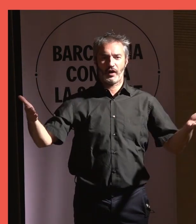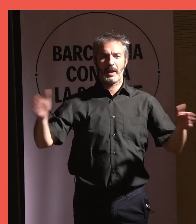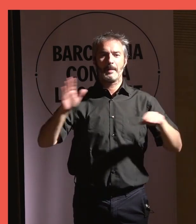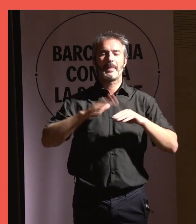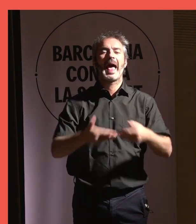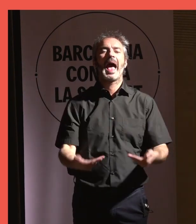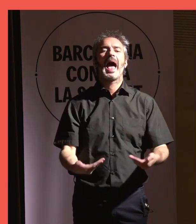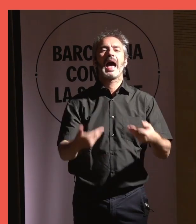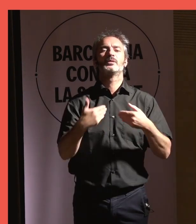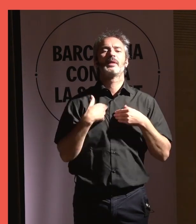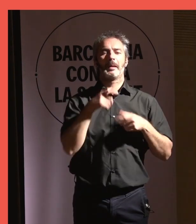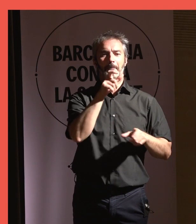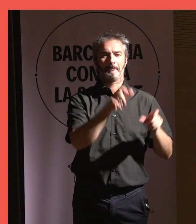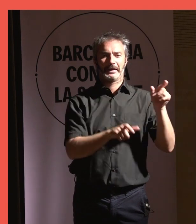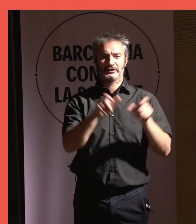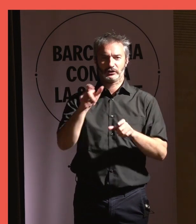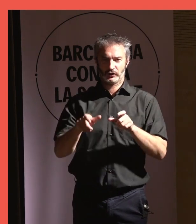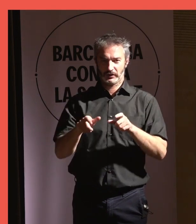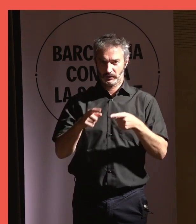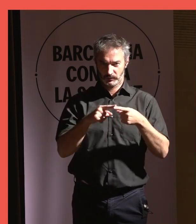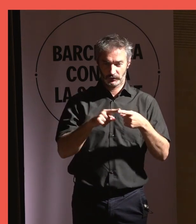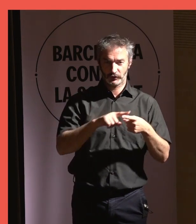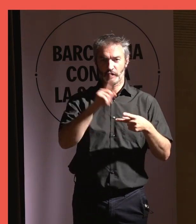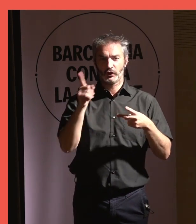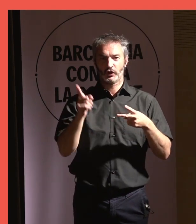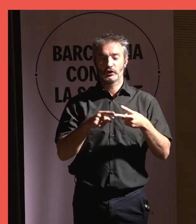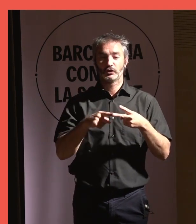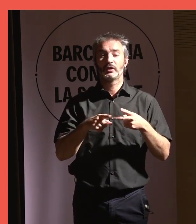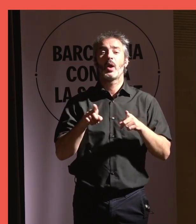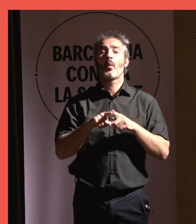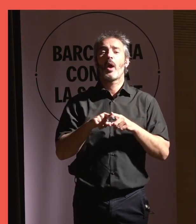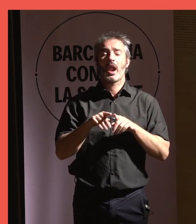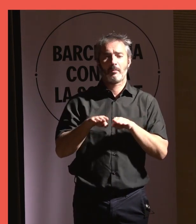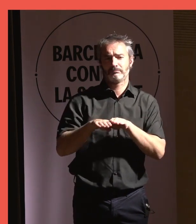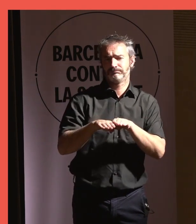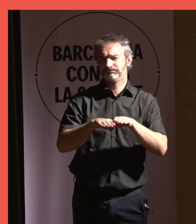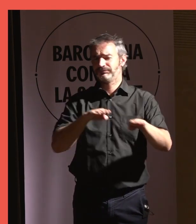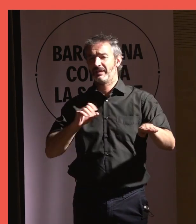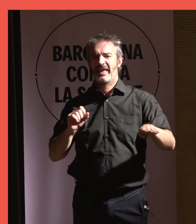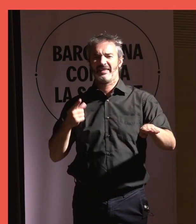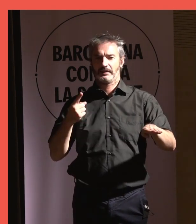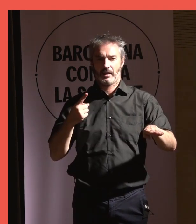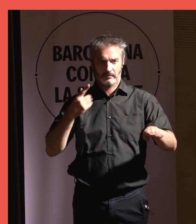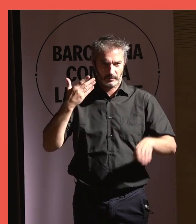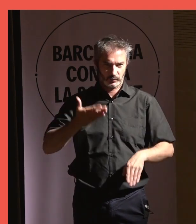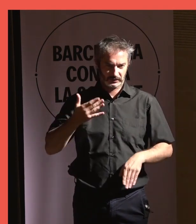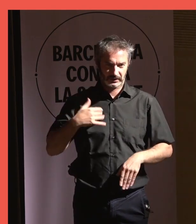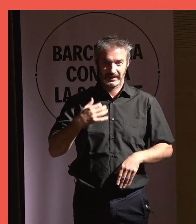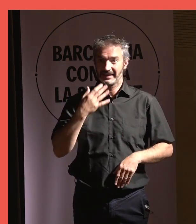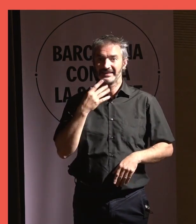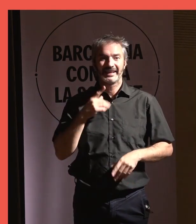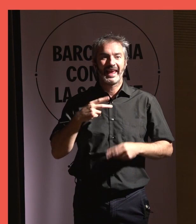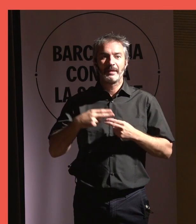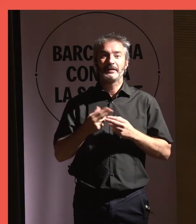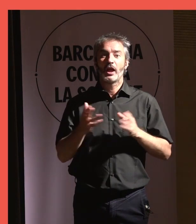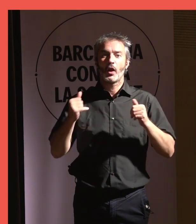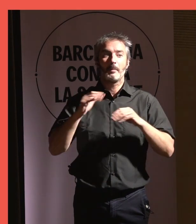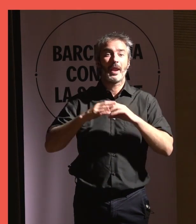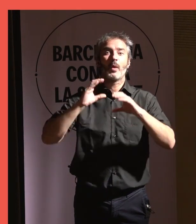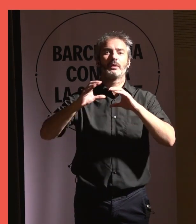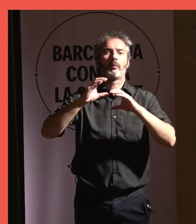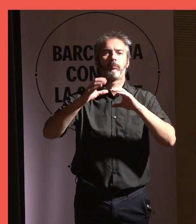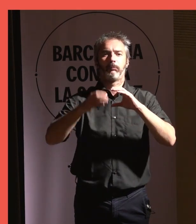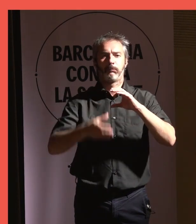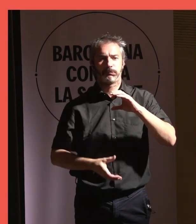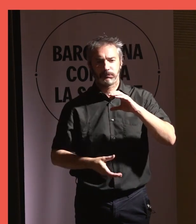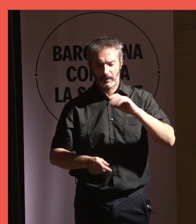ajudar les persones. Punt 2. La bretxa digital és rellevant. Qui no té accés a eines per comunicar-se realment se sent